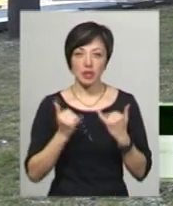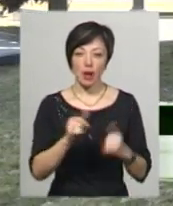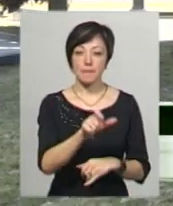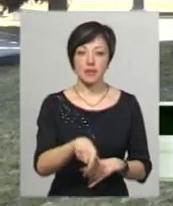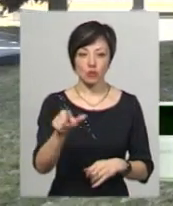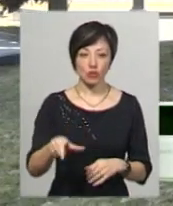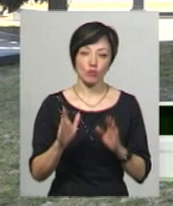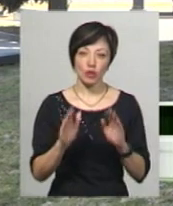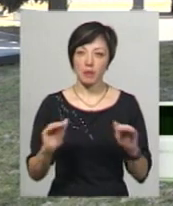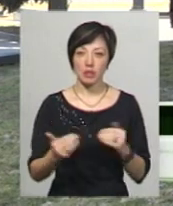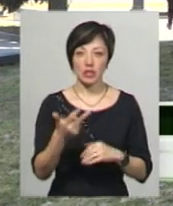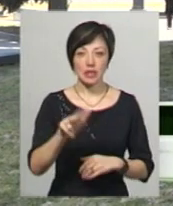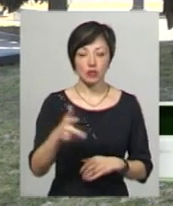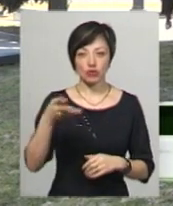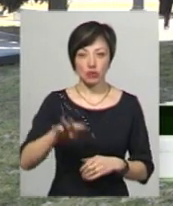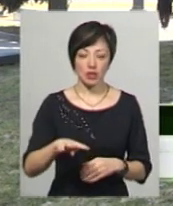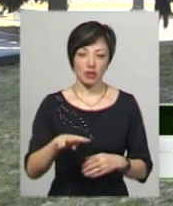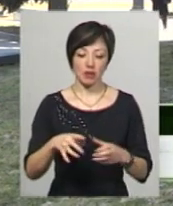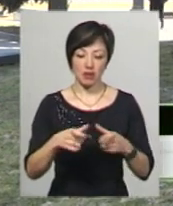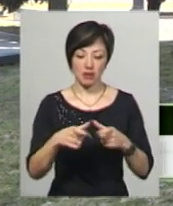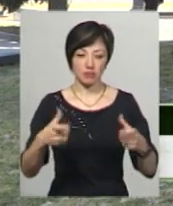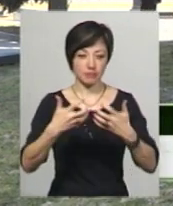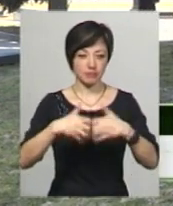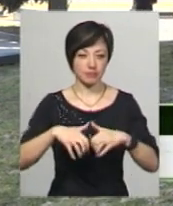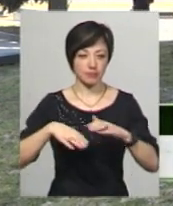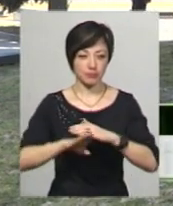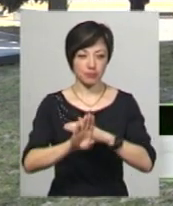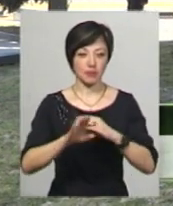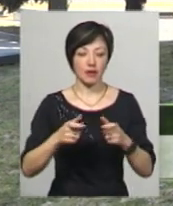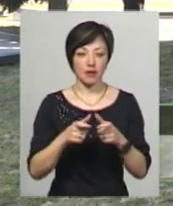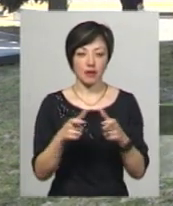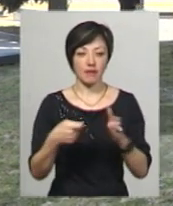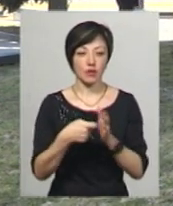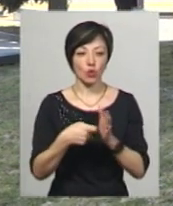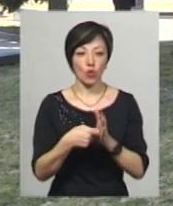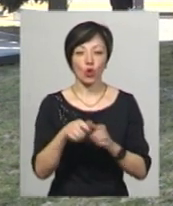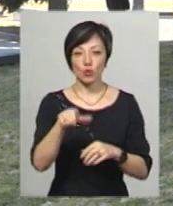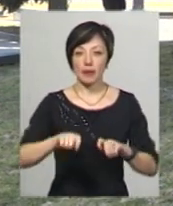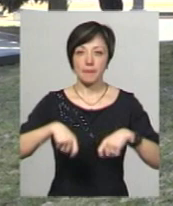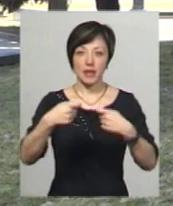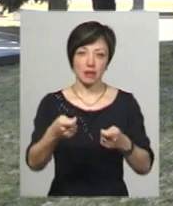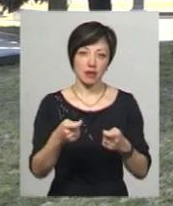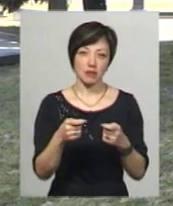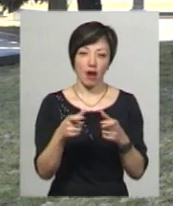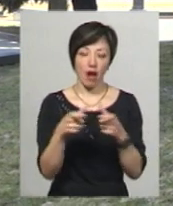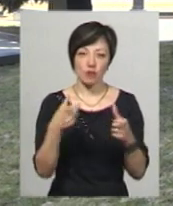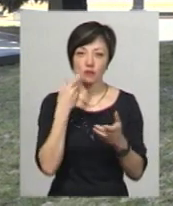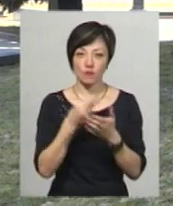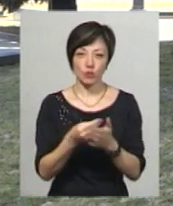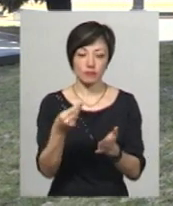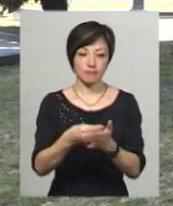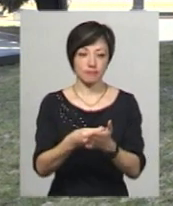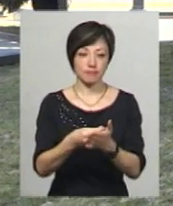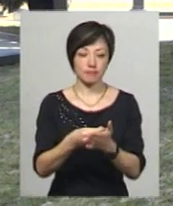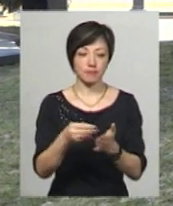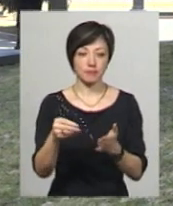пасажира. Буде не менше 3-4 стоятий валідаторі. Тобто людина навіть і зможе передати карточку, щоб